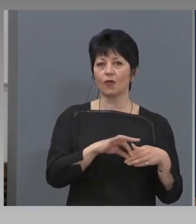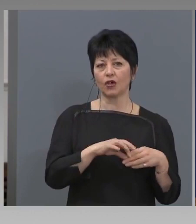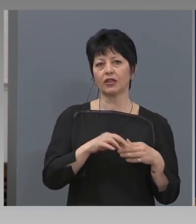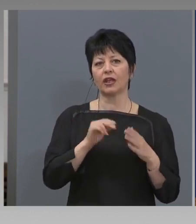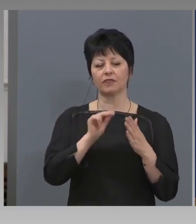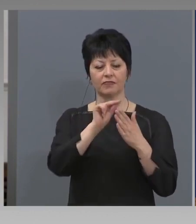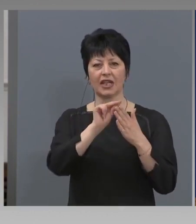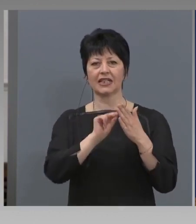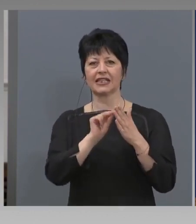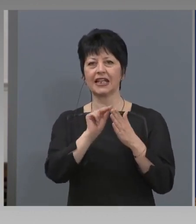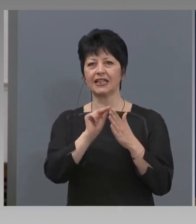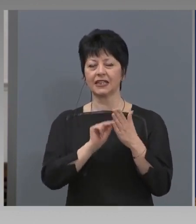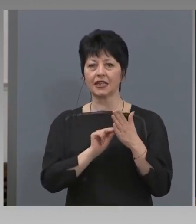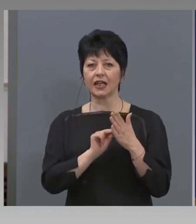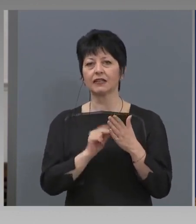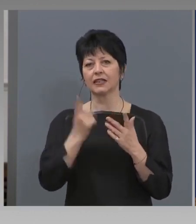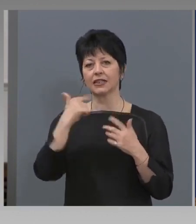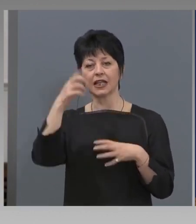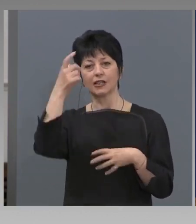заболелите.